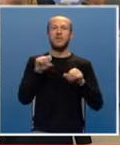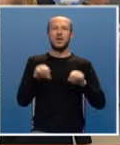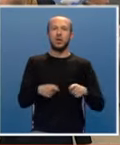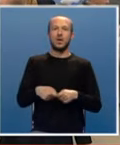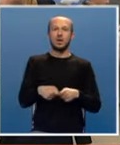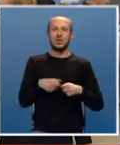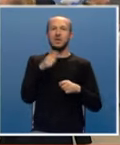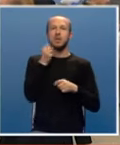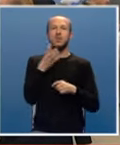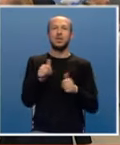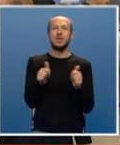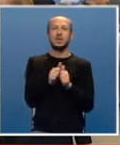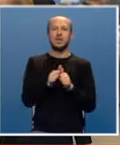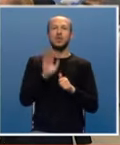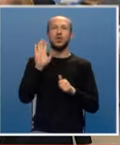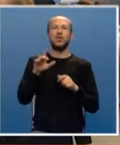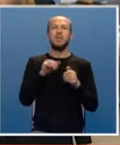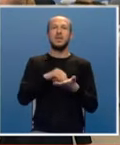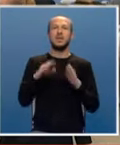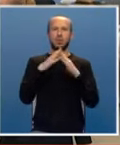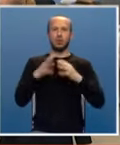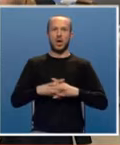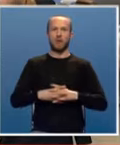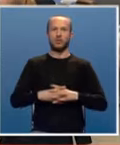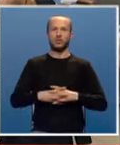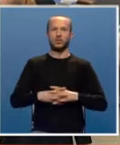organizacija i brojni saradnici ove medijske kuće.